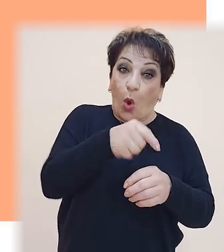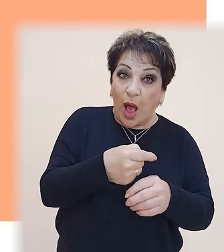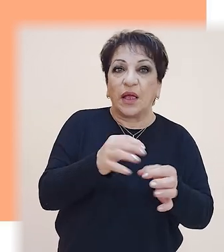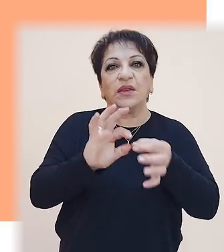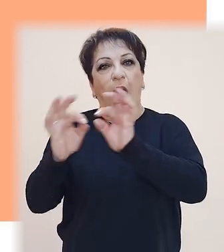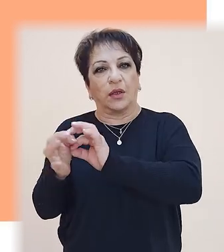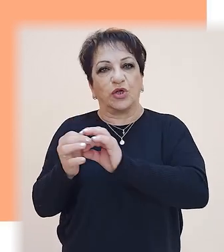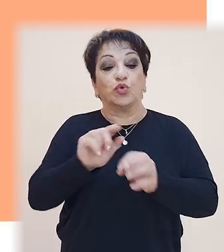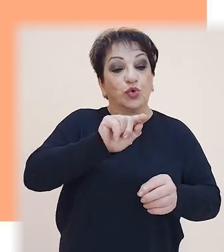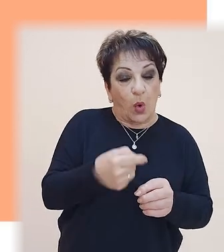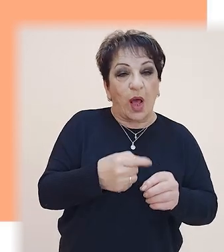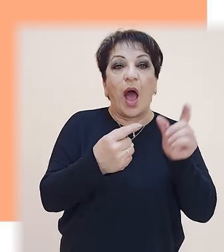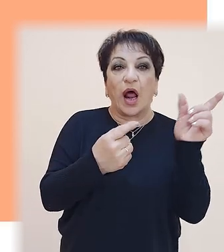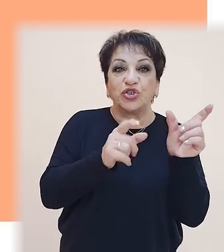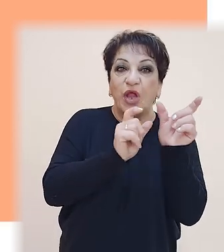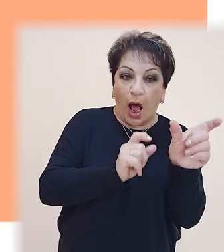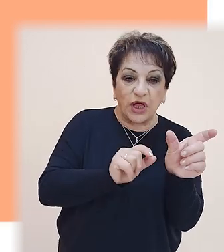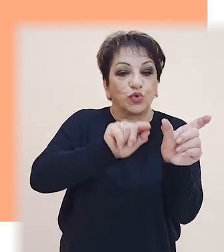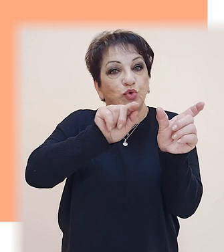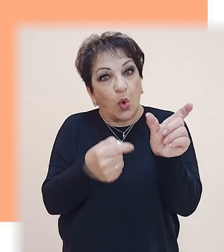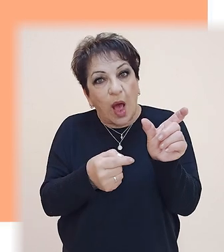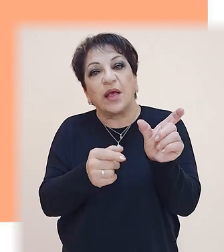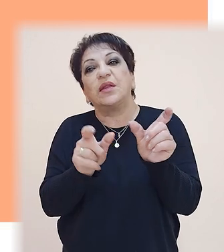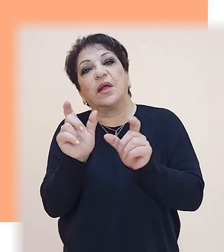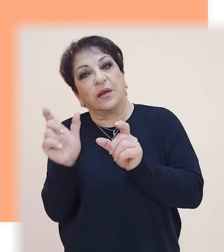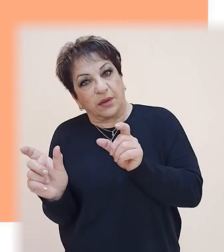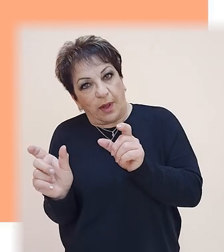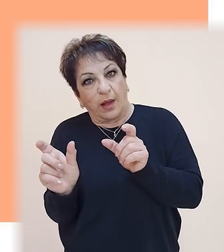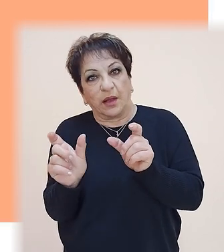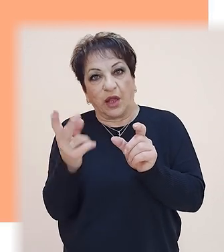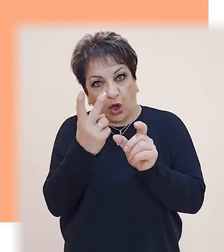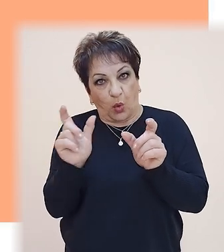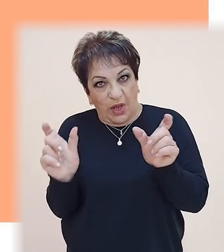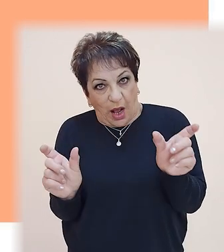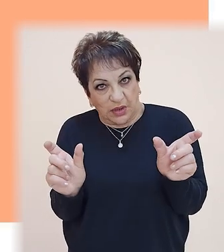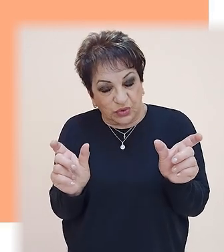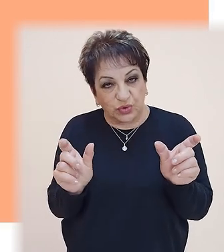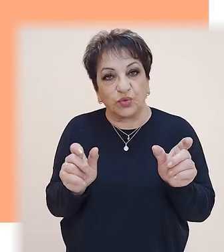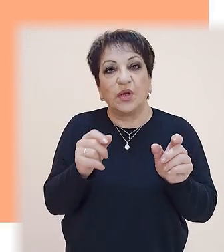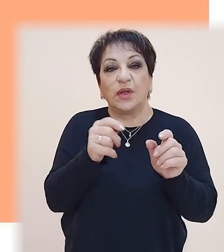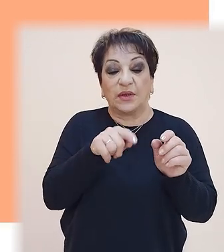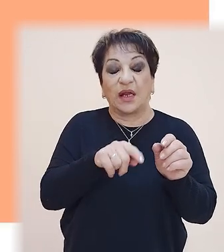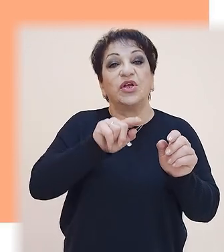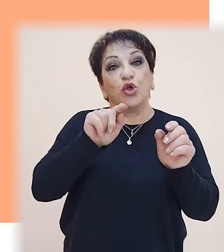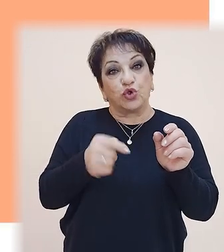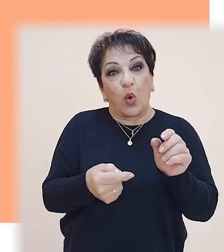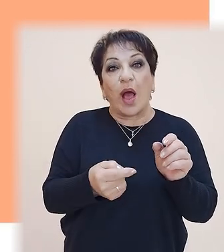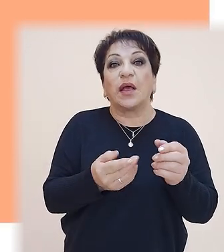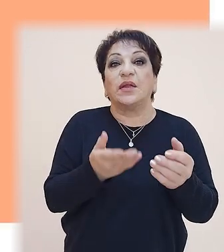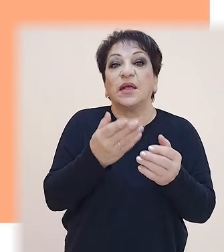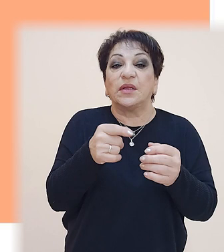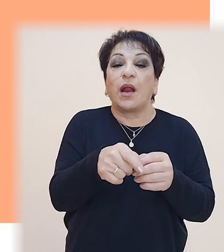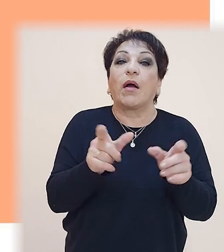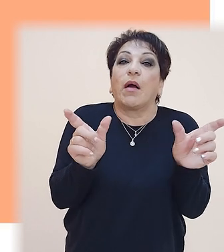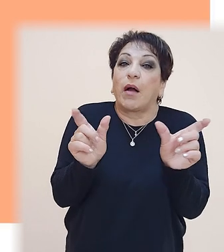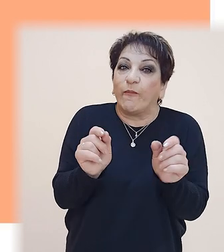Ուշադրություն դարսնենք եվ ու կամ շախկապների կետադրությանը դրանցից առաջ ստորակետ դրվում է, եթե դրան կապում են